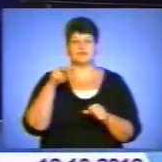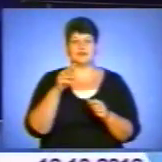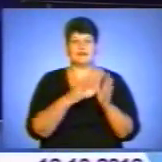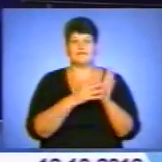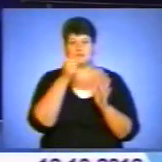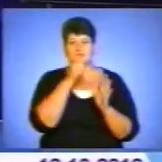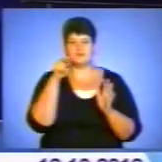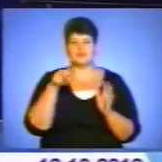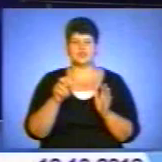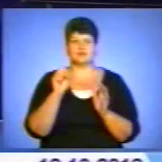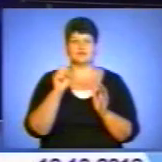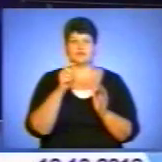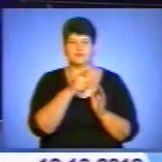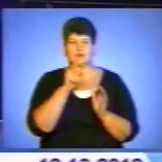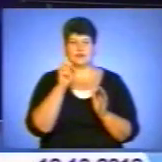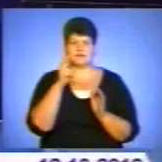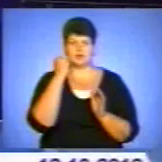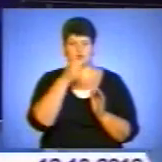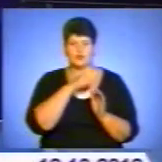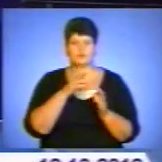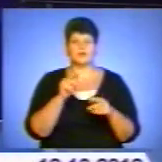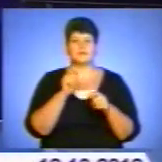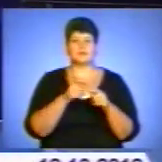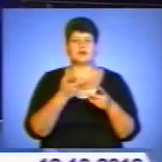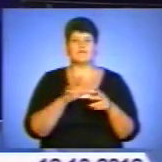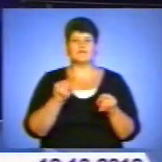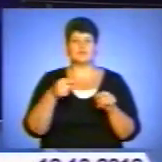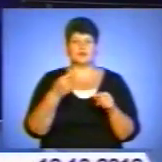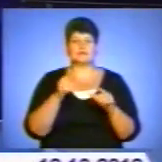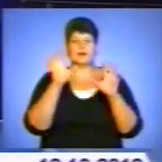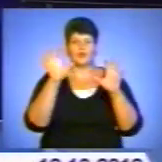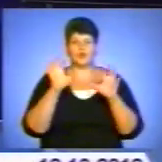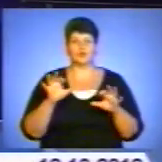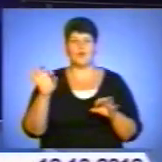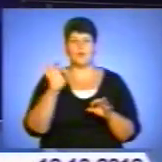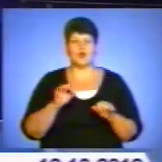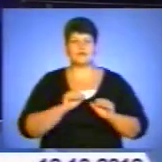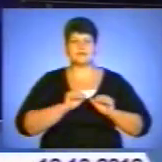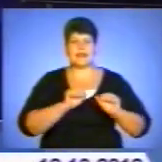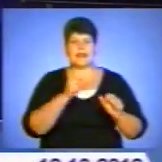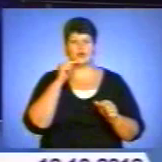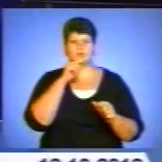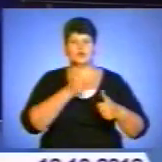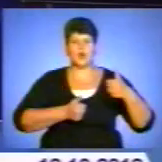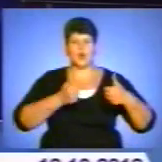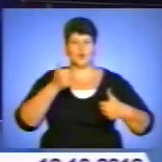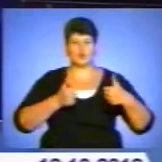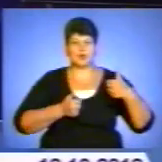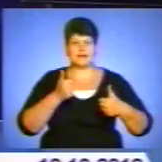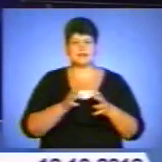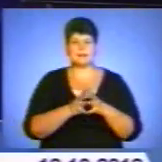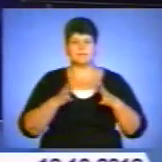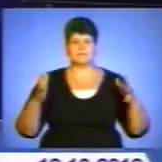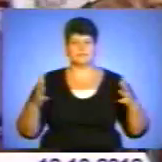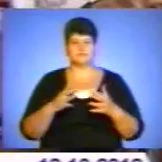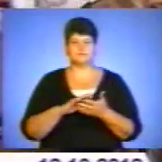була спрямована на контроль за дотриманням суб'єктами господарювання законодавства про захист економічної конкуренції. Більше у сюжеті.